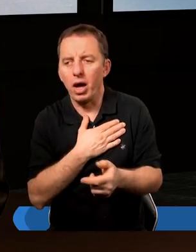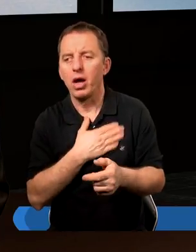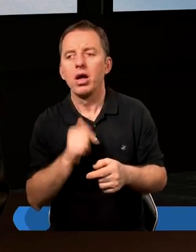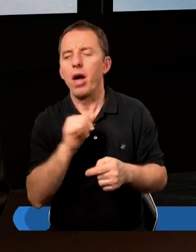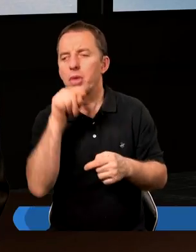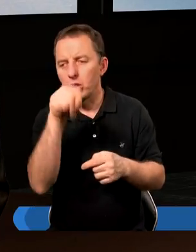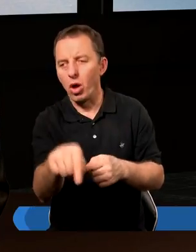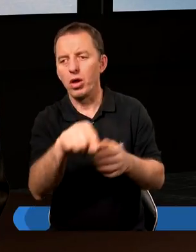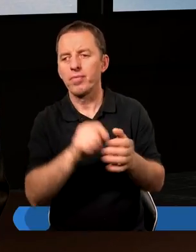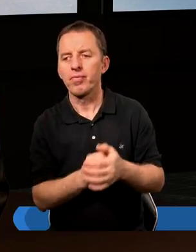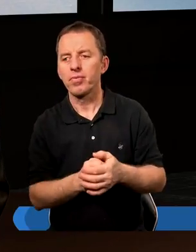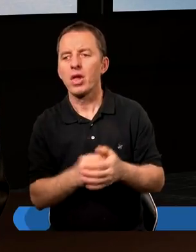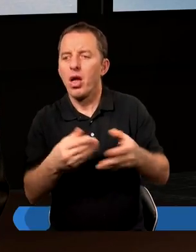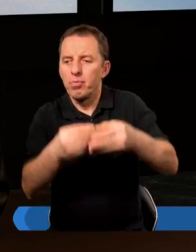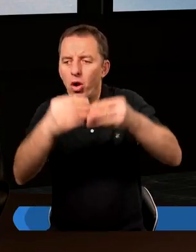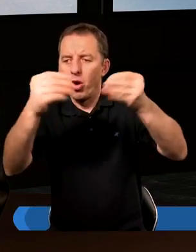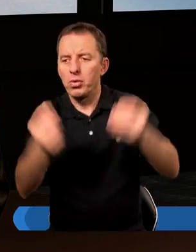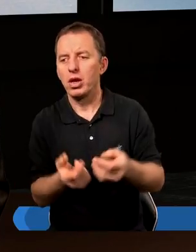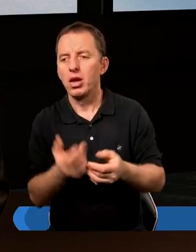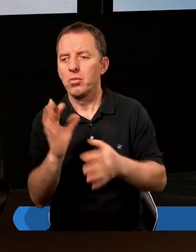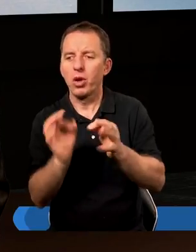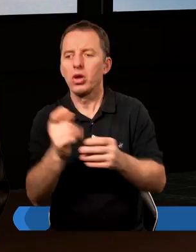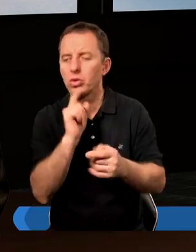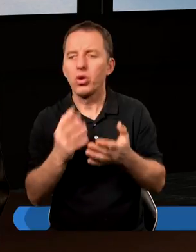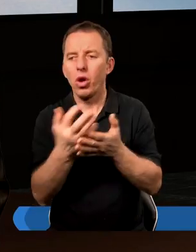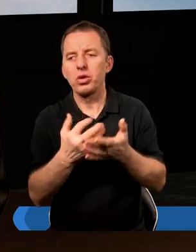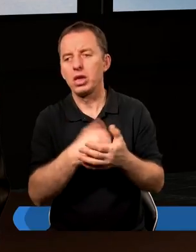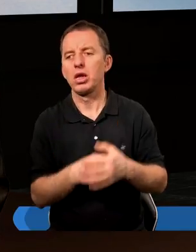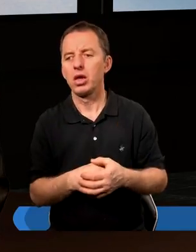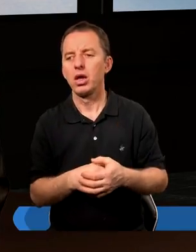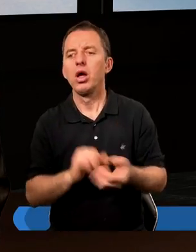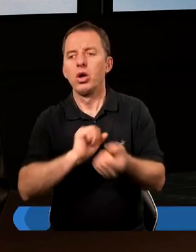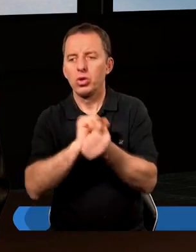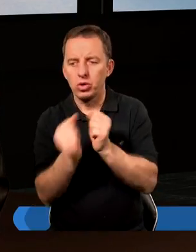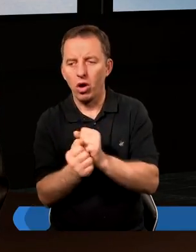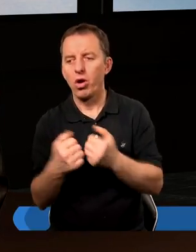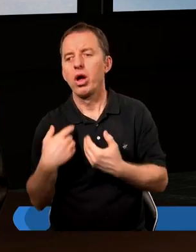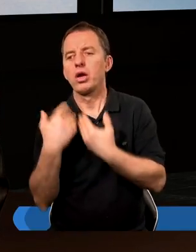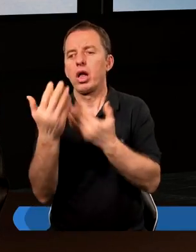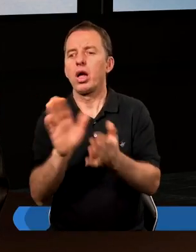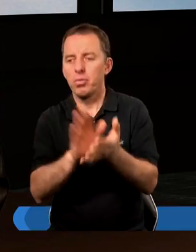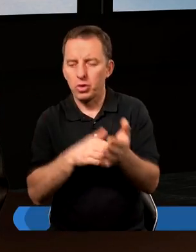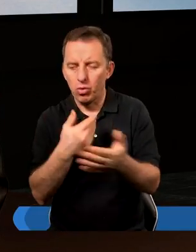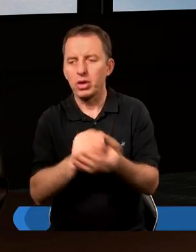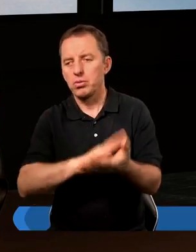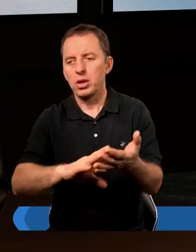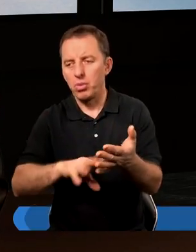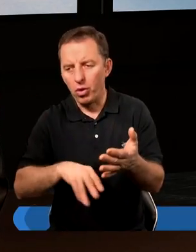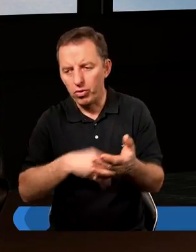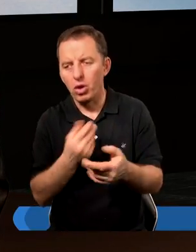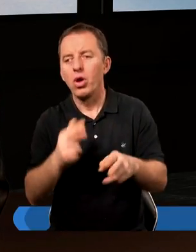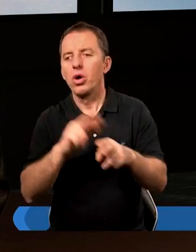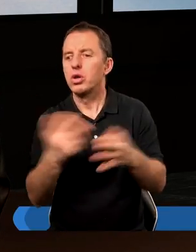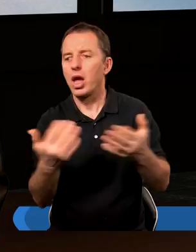tylko o tym, aby to pomnożyć i dla siebie wykorzystać. Są bardzo szlachetne przykłady z Pisma Świętego